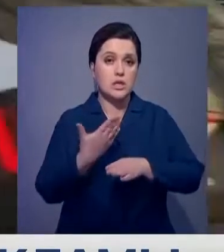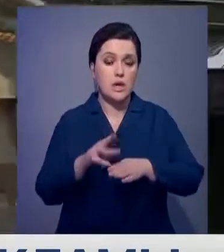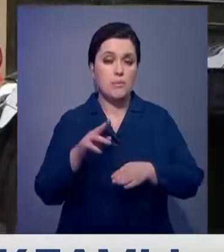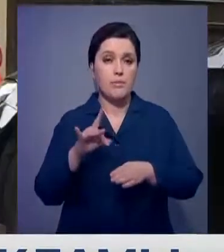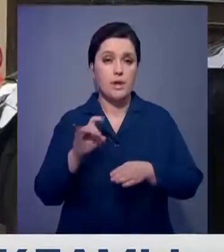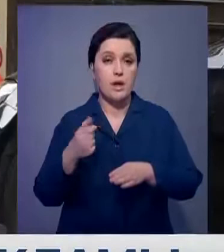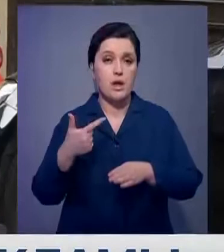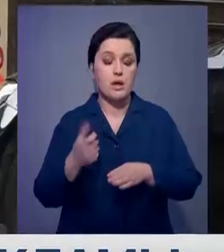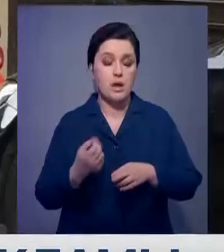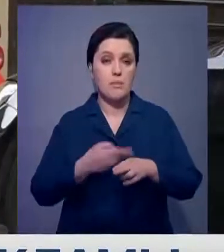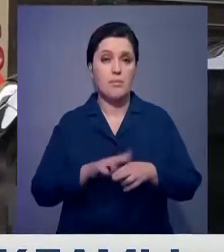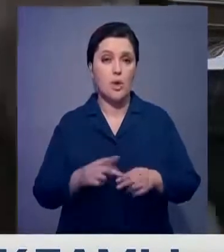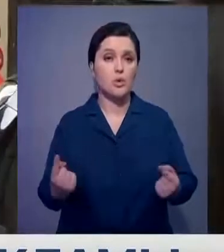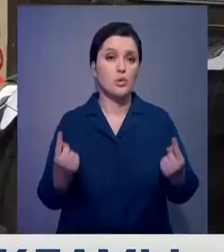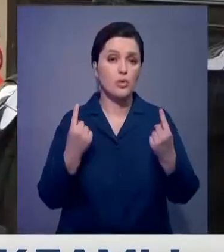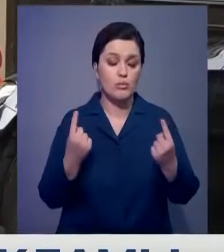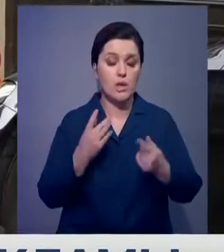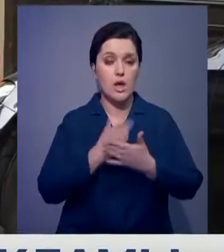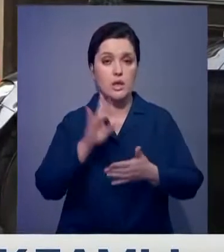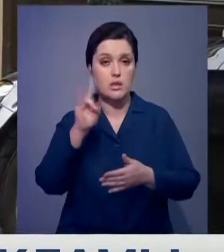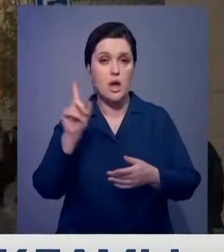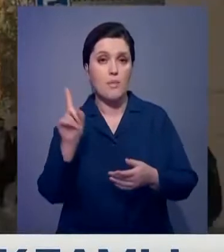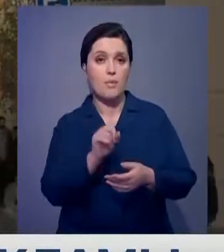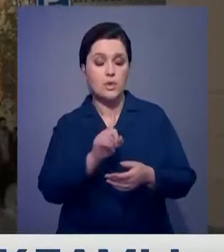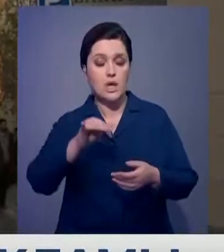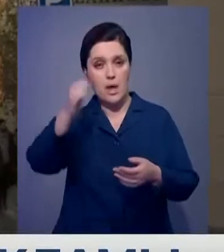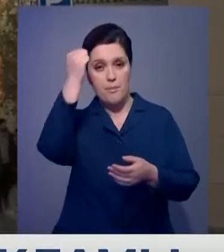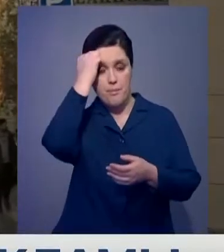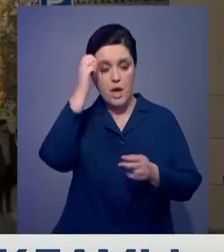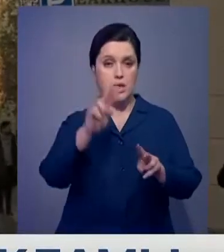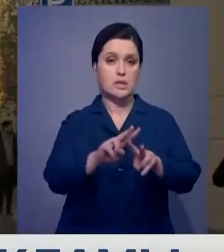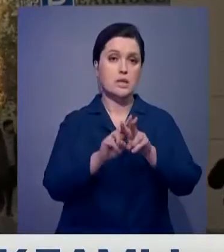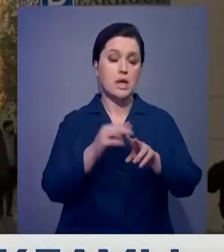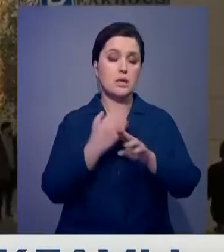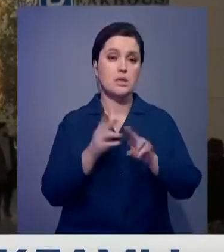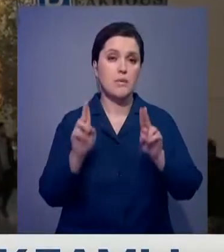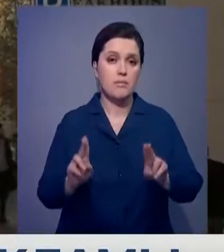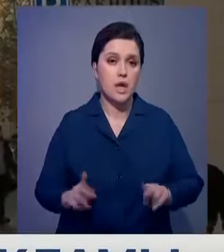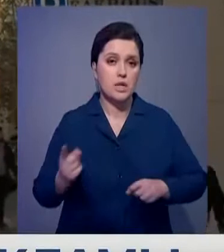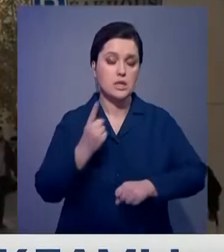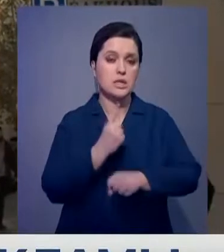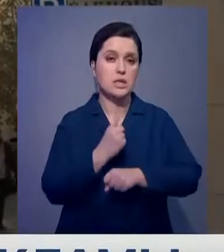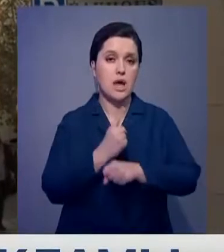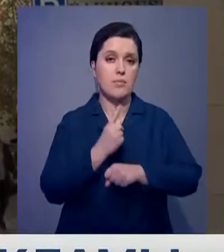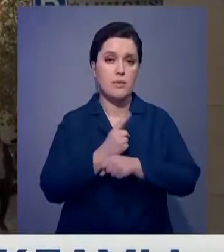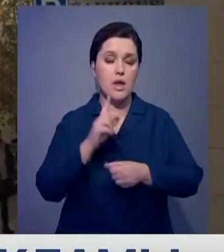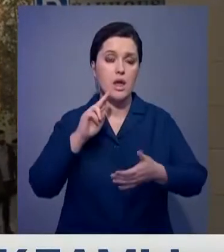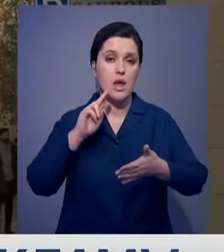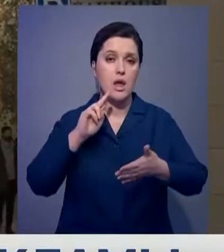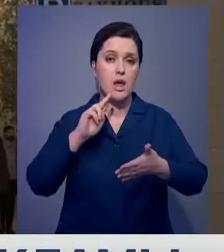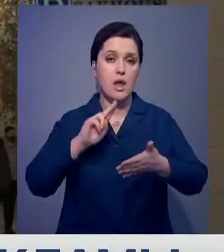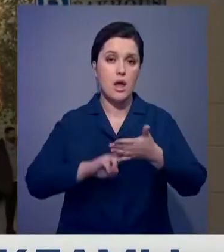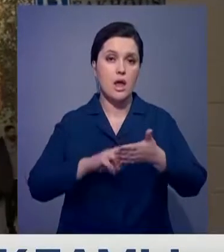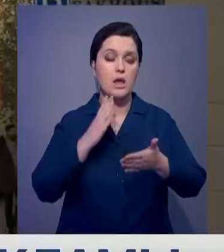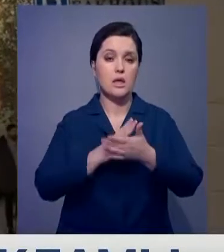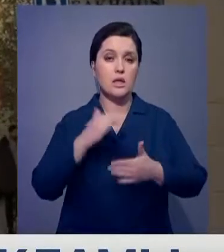здесь расположены и крупнейшие храмы, музеи и памятники столицы. Среди конкретных правил запрет заклеивать больше одной пятой части витрины